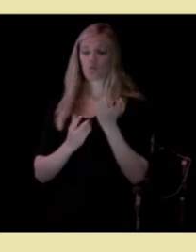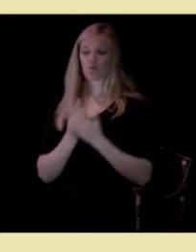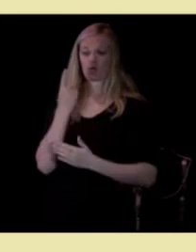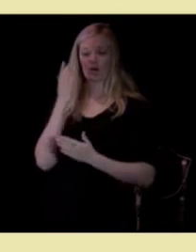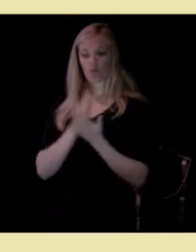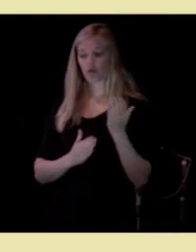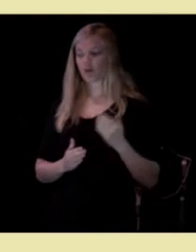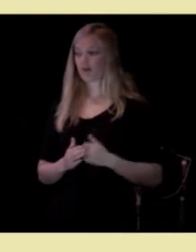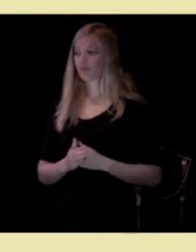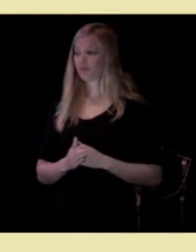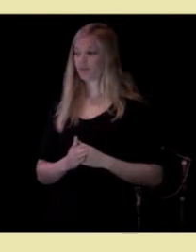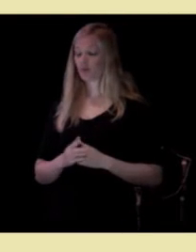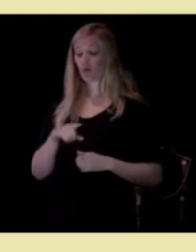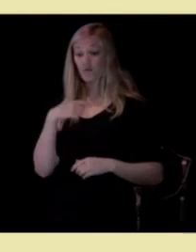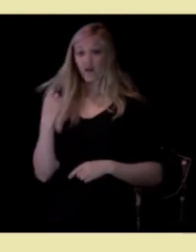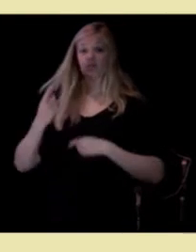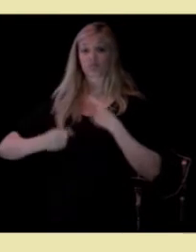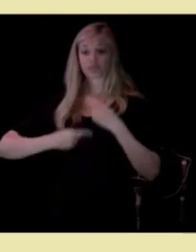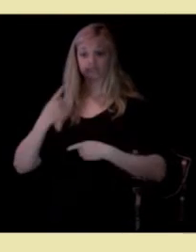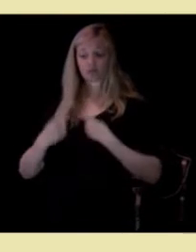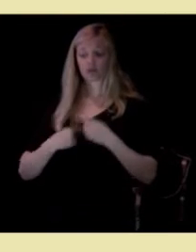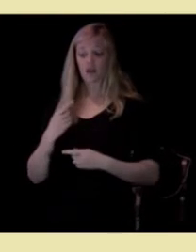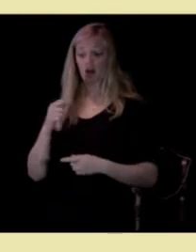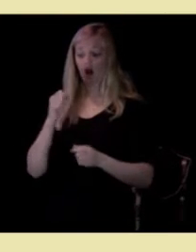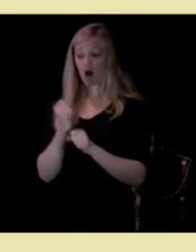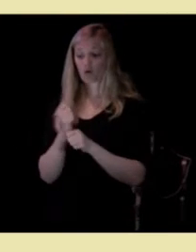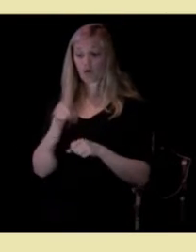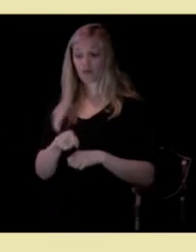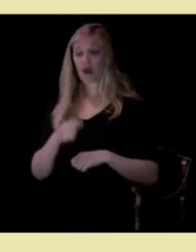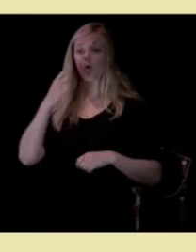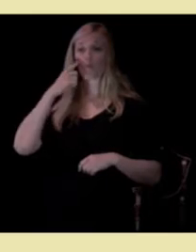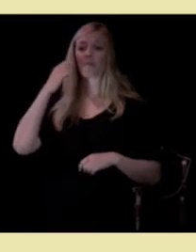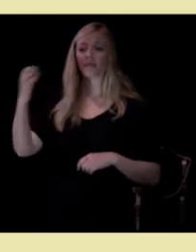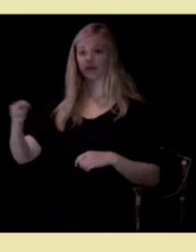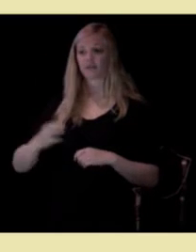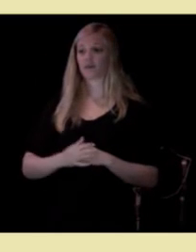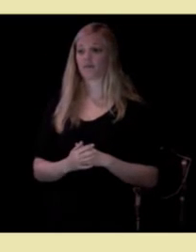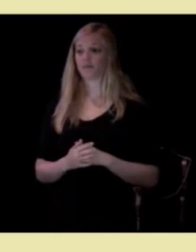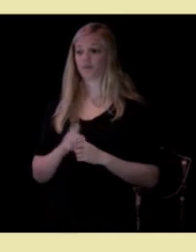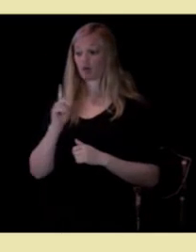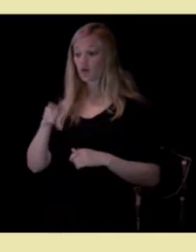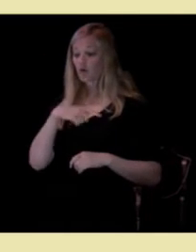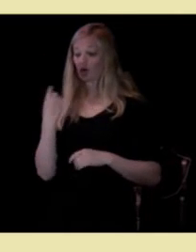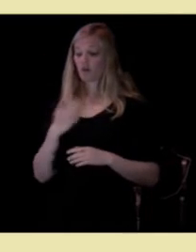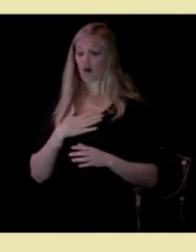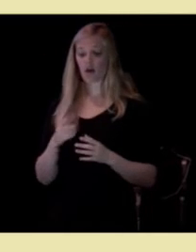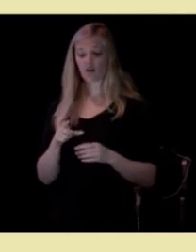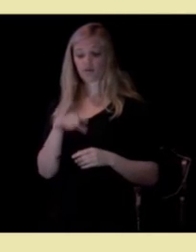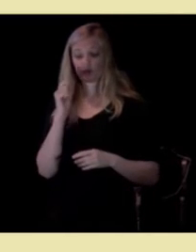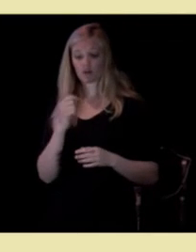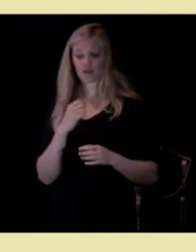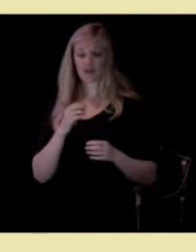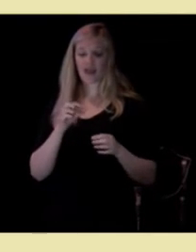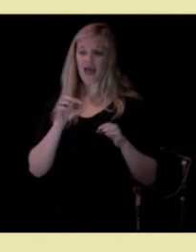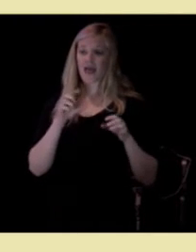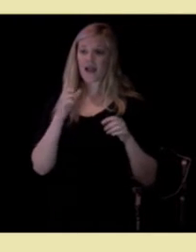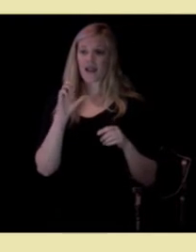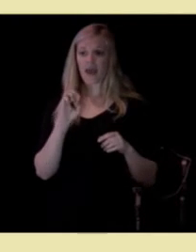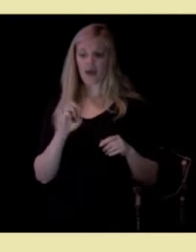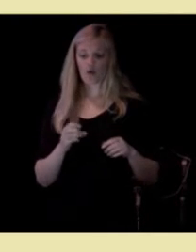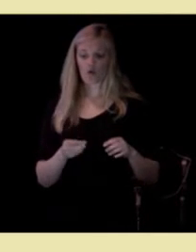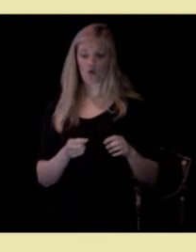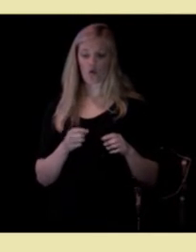La oss fortsette nettopp med det kompetanse. for når du har fisket frem legobrikkene under